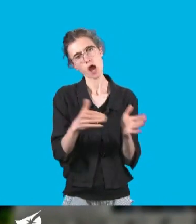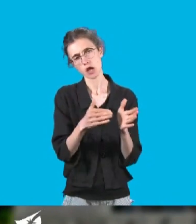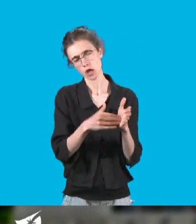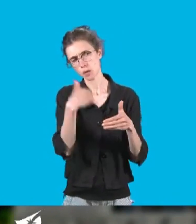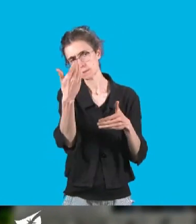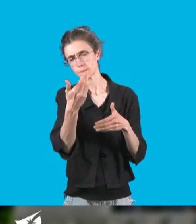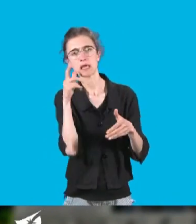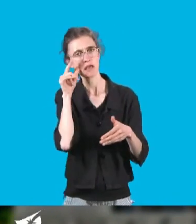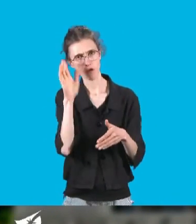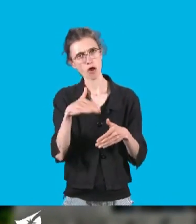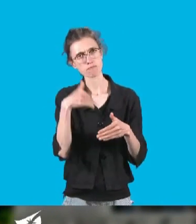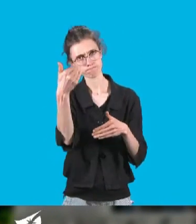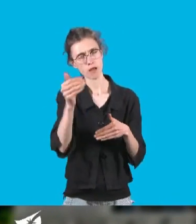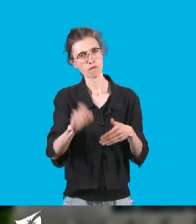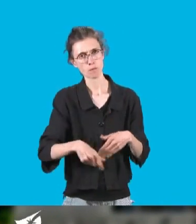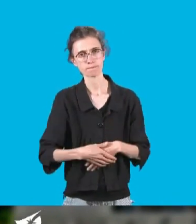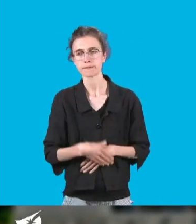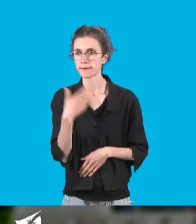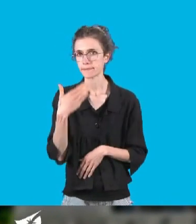sont urgentes. Je vous remercie de votre attention.